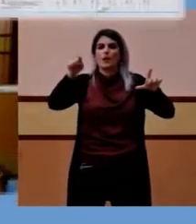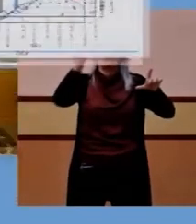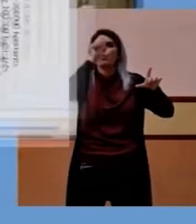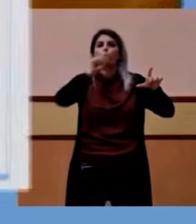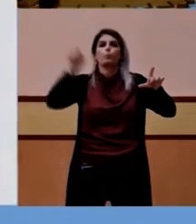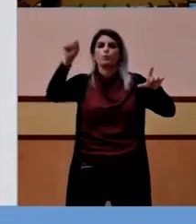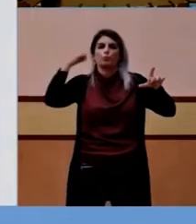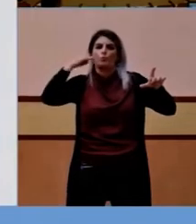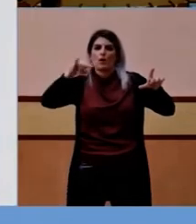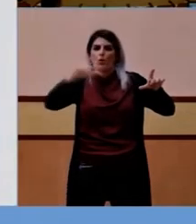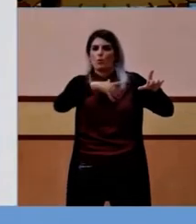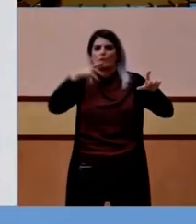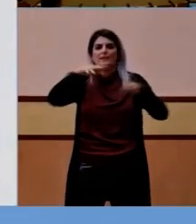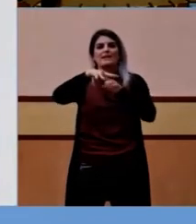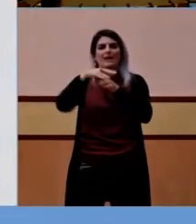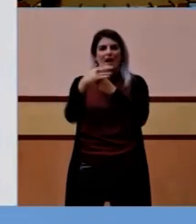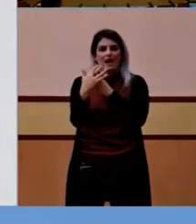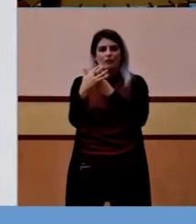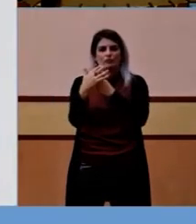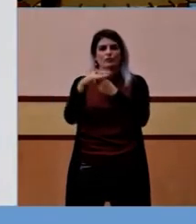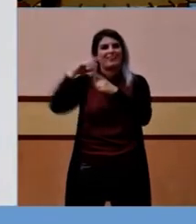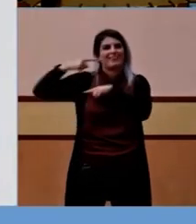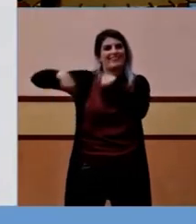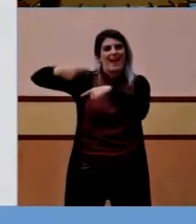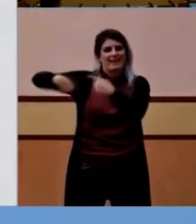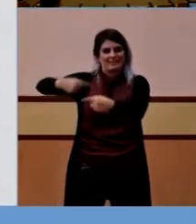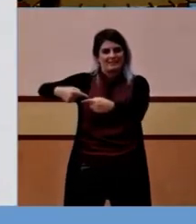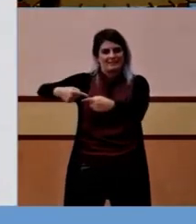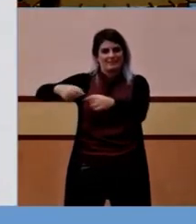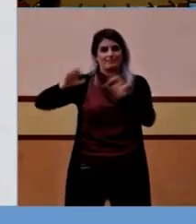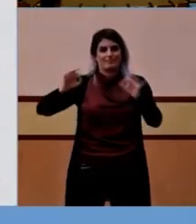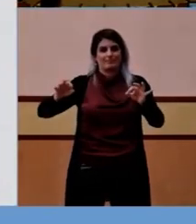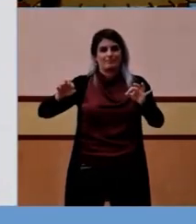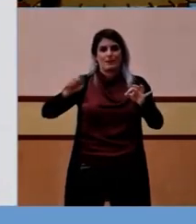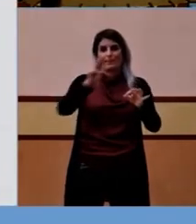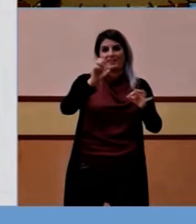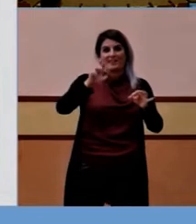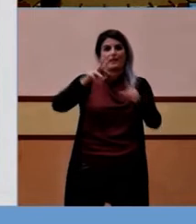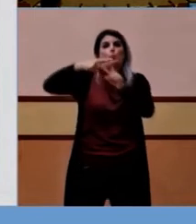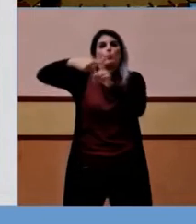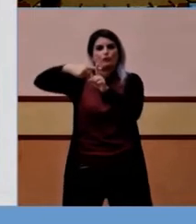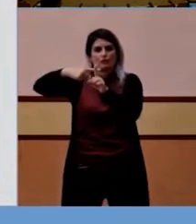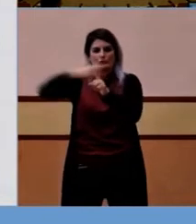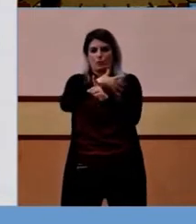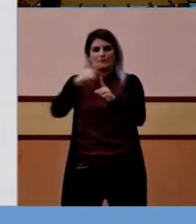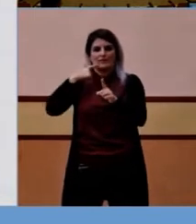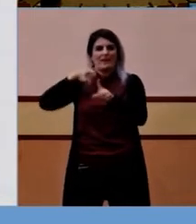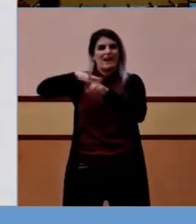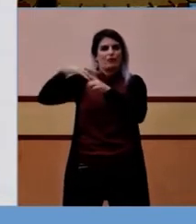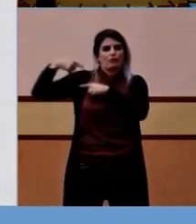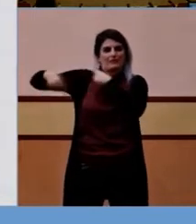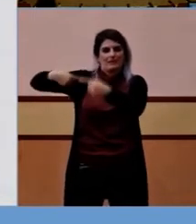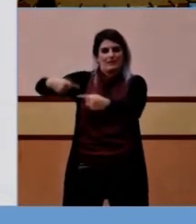investigadors s'ha valorat els resultats dels treus massius fets a la capital del Baix Camp. Durant la videoconferència s'ha apel·lat a la necessitat dels cribatges per detectar els casos